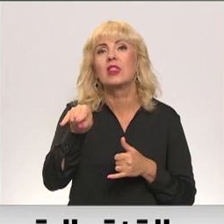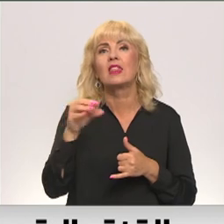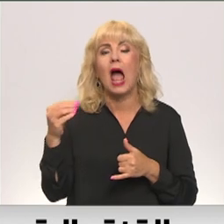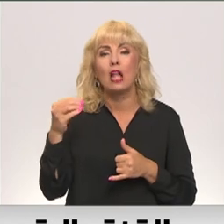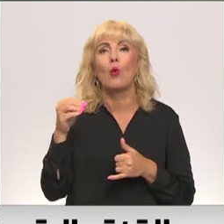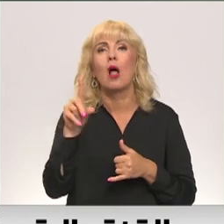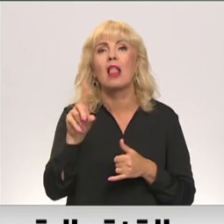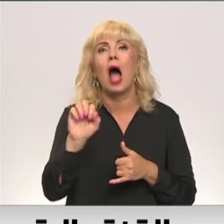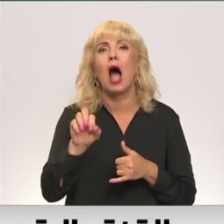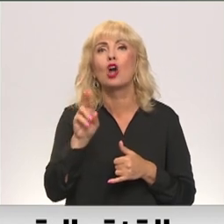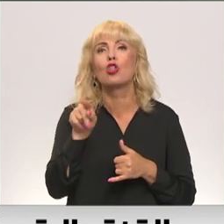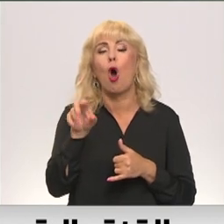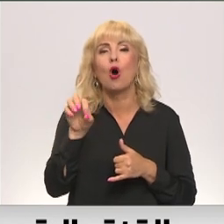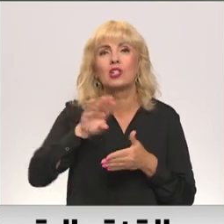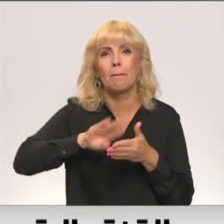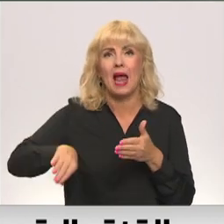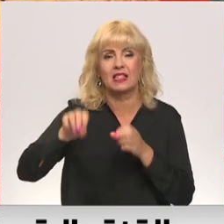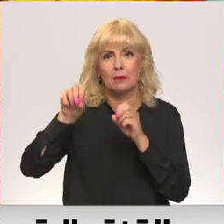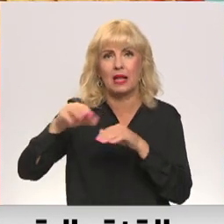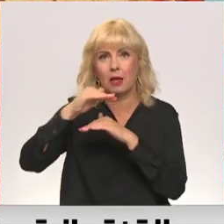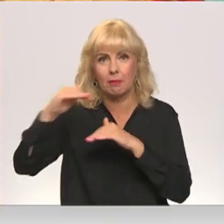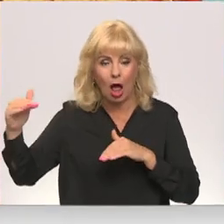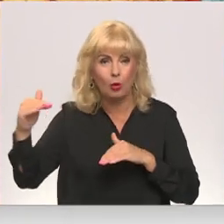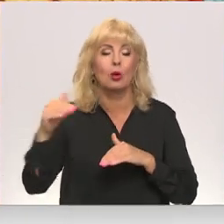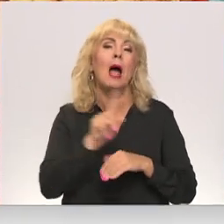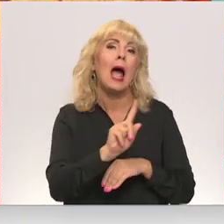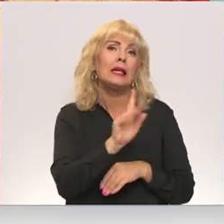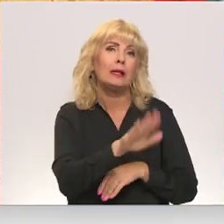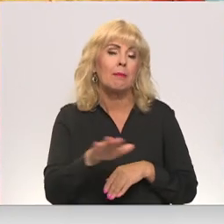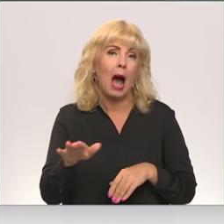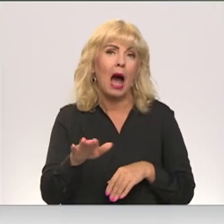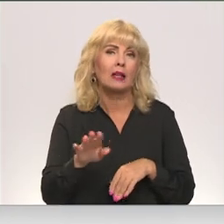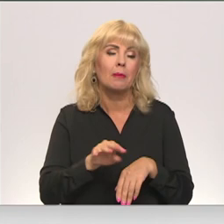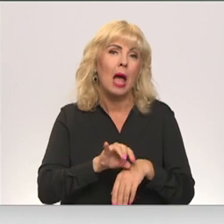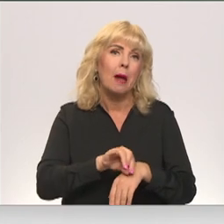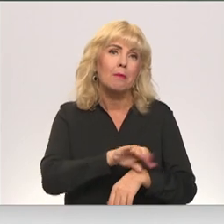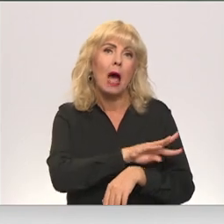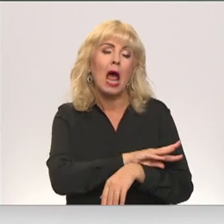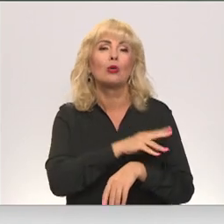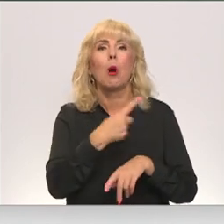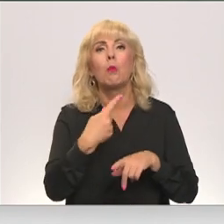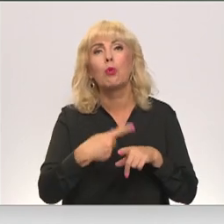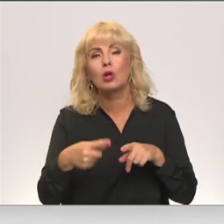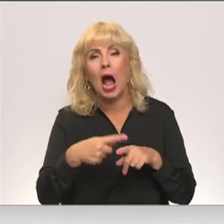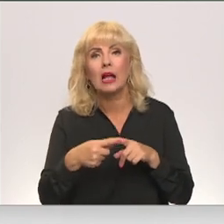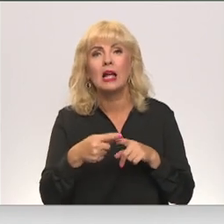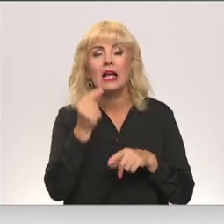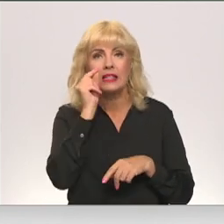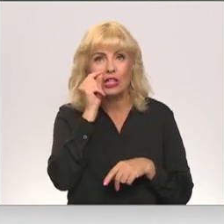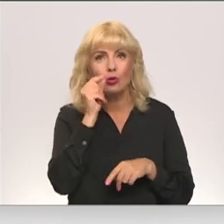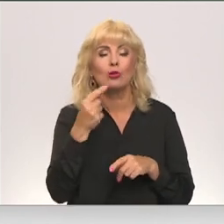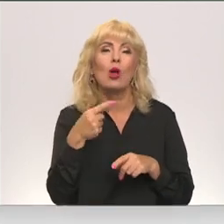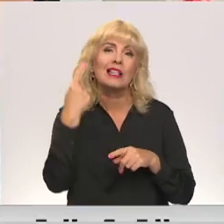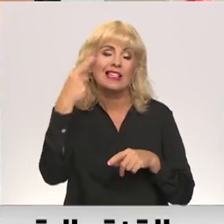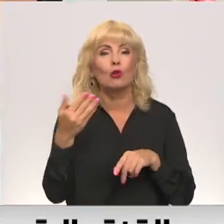Mēs pakatvējam katram bērnam to palajiet. Ir arī bērniem, kam ir alerģija uz burkāniem un uz zirņiem, tad attiecīgi mēs kaut ko